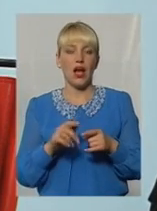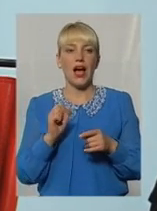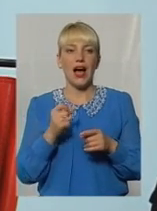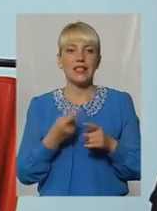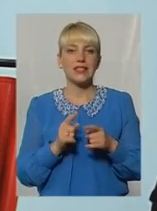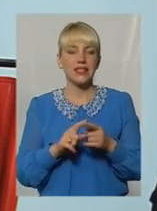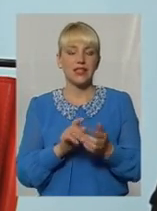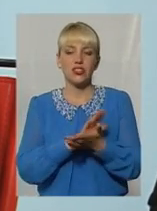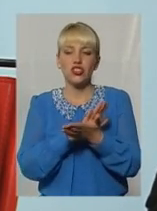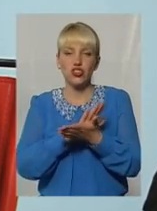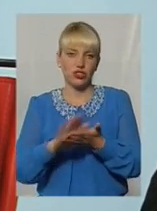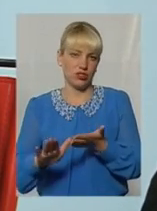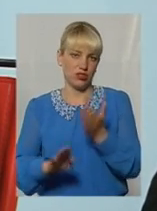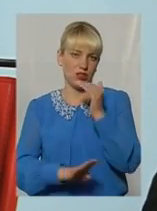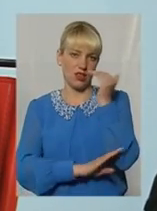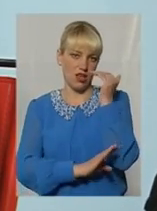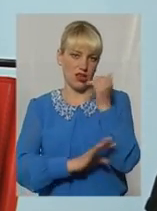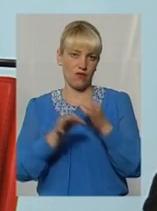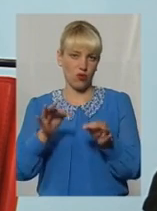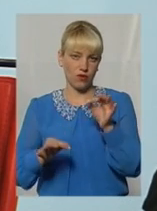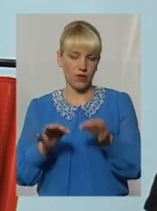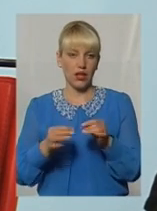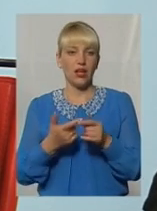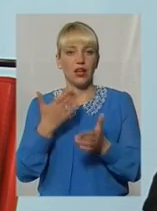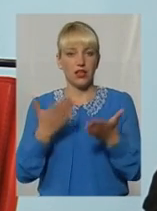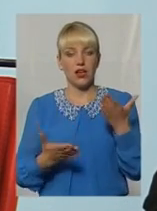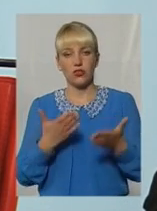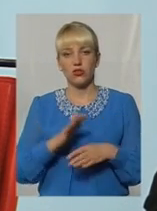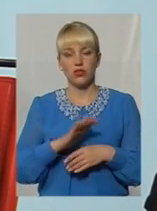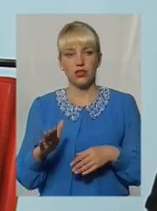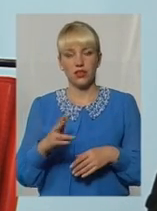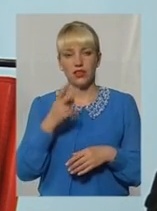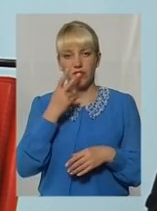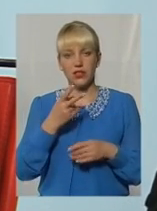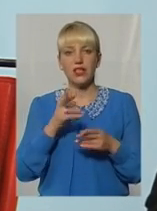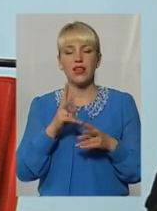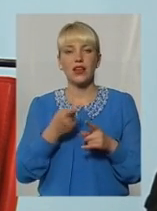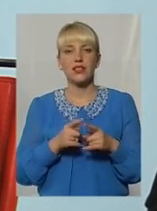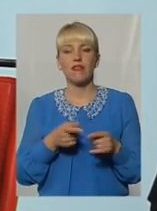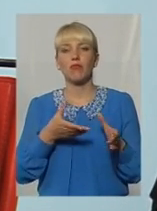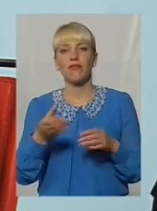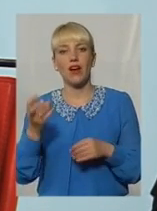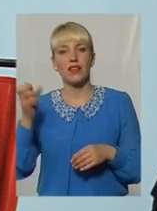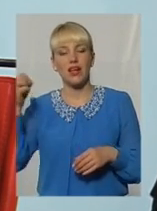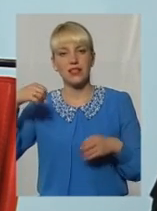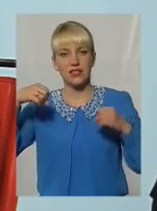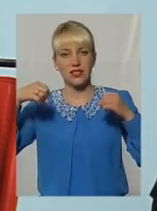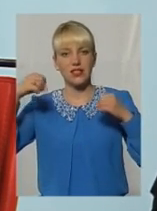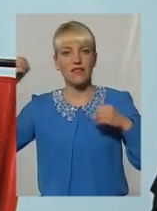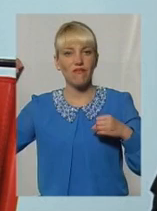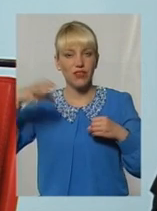це тільки виключно дерево. І от якщо не виходити з того, а як це впливає на світло, до речі, по вулиці